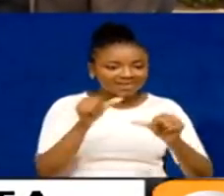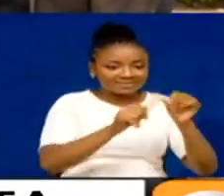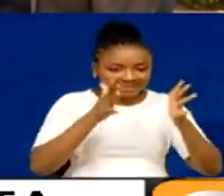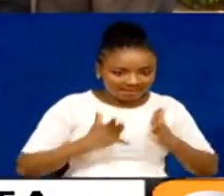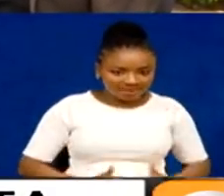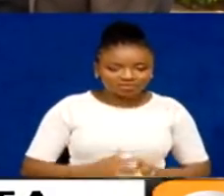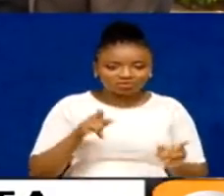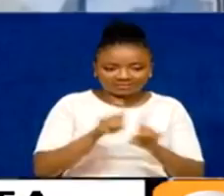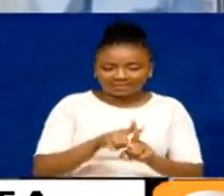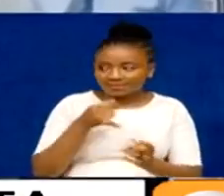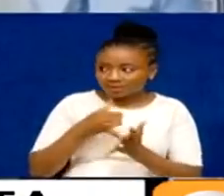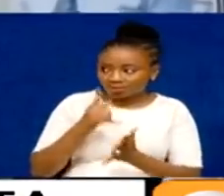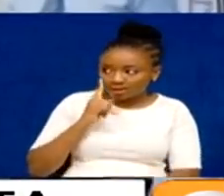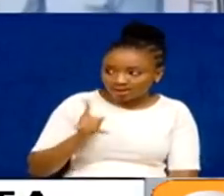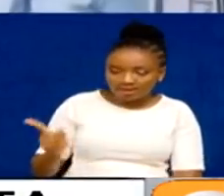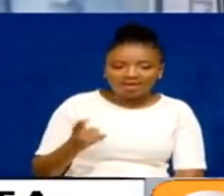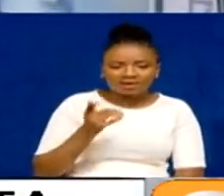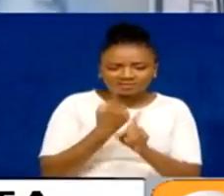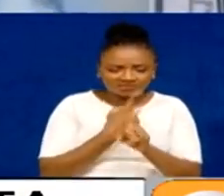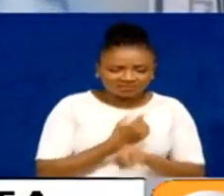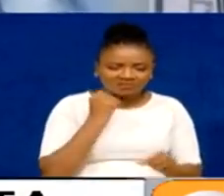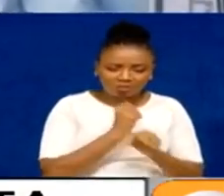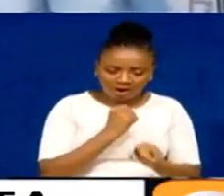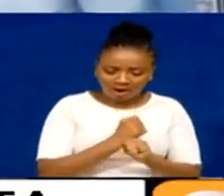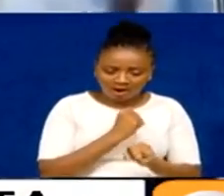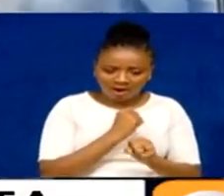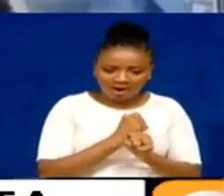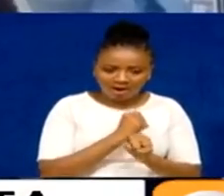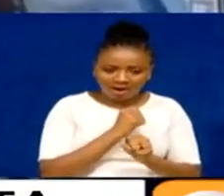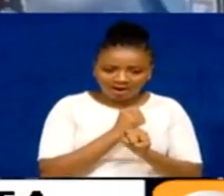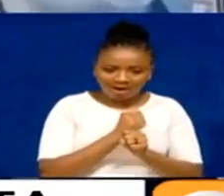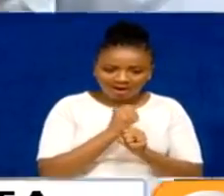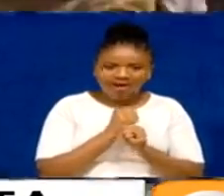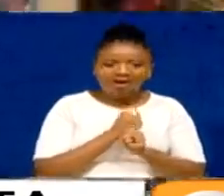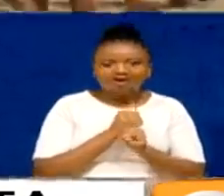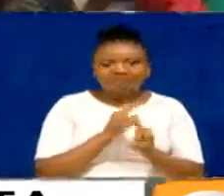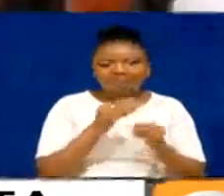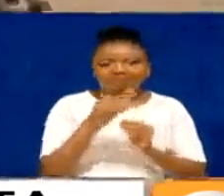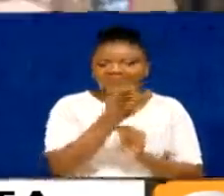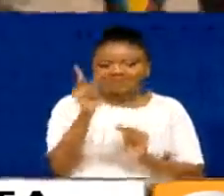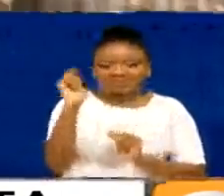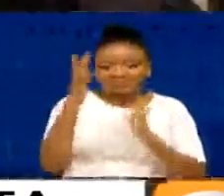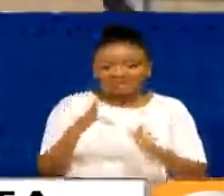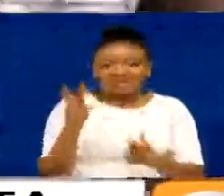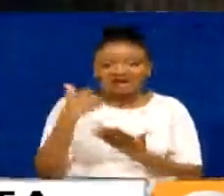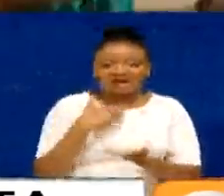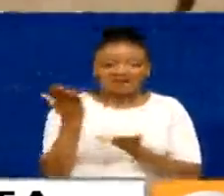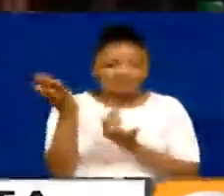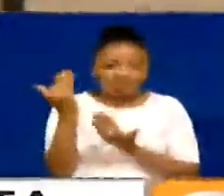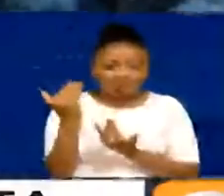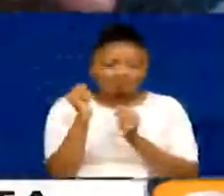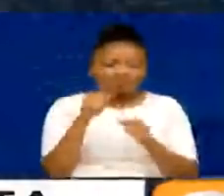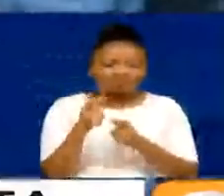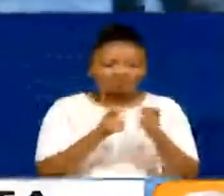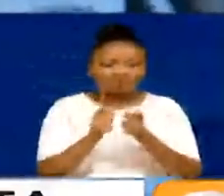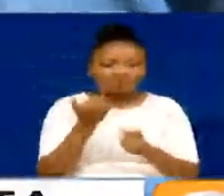watafiti kama Prof. Thumbi, ambao wanafanya kazi nyuma ya pazia, kuna wapa wakenya matumaini ya kupunguza athari za